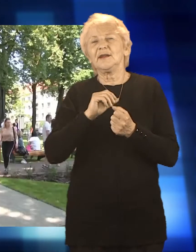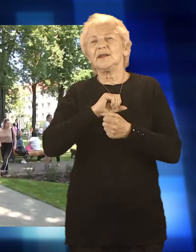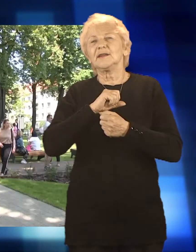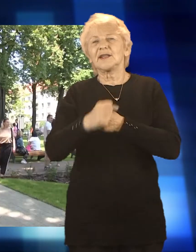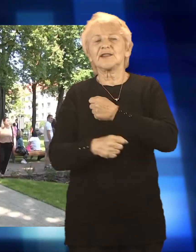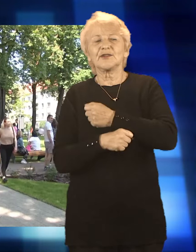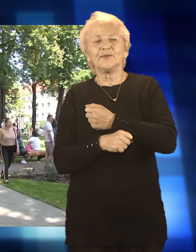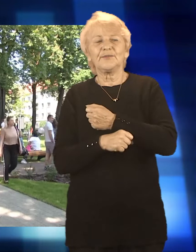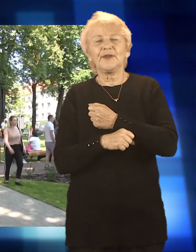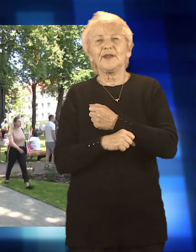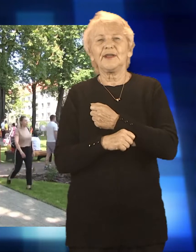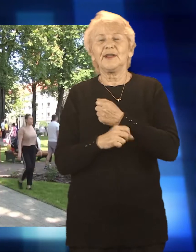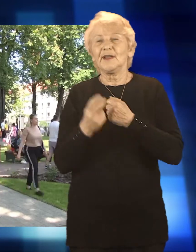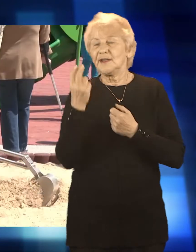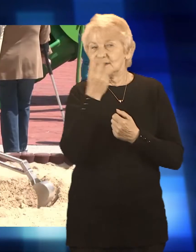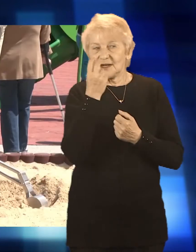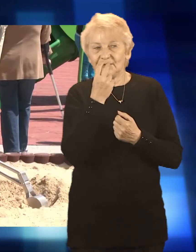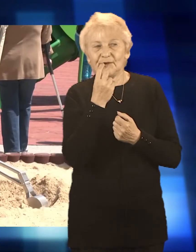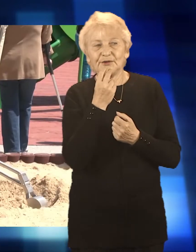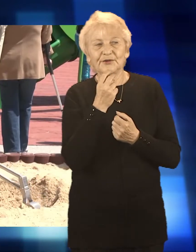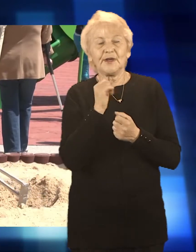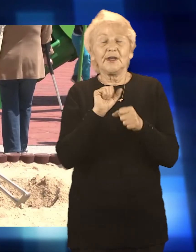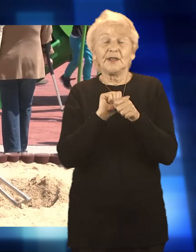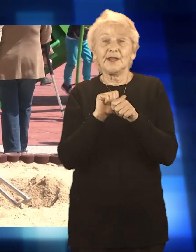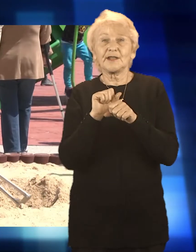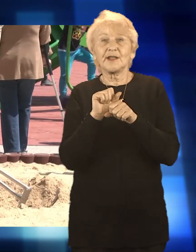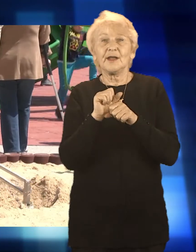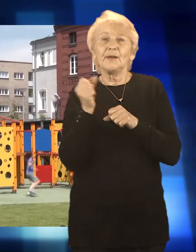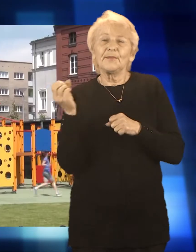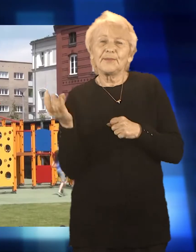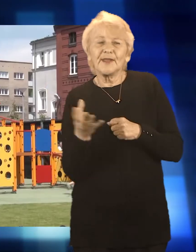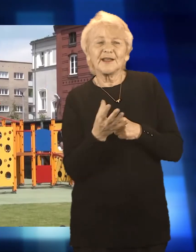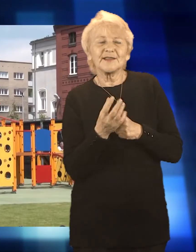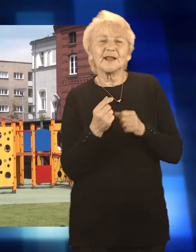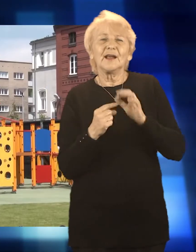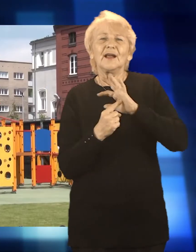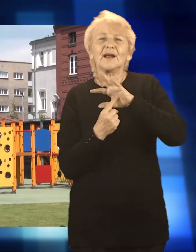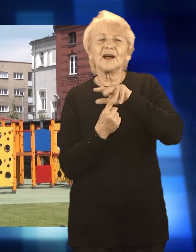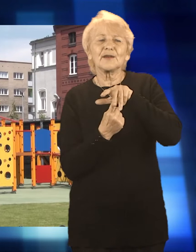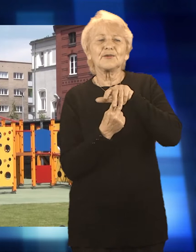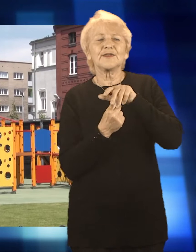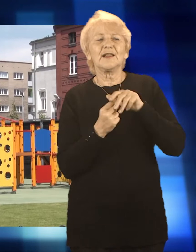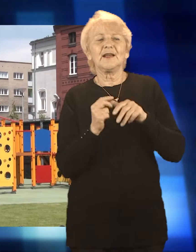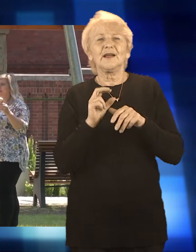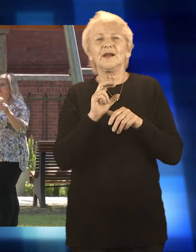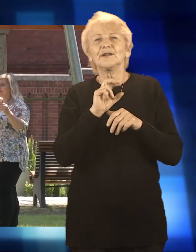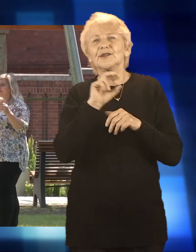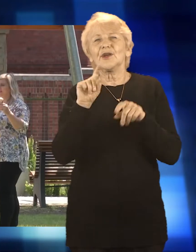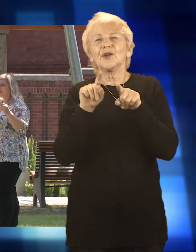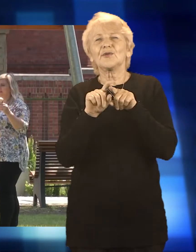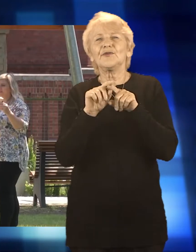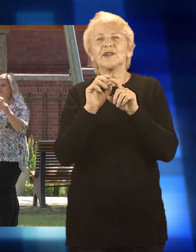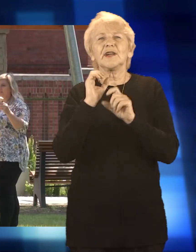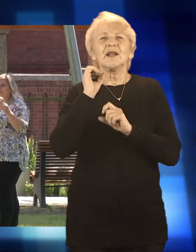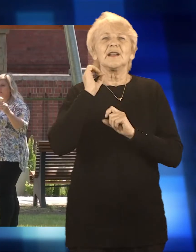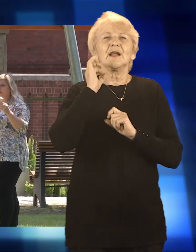takich jak tutaj trudno w pobliżu szukać. Huśtawki, piaskownice, zestawy zabawowe, karuzela, mini park linowy, a nawet tyrolka cieszyły oczy